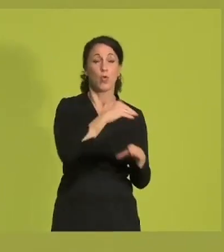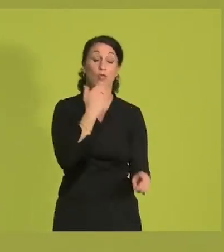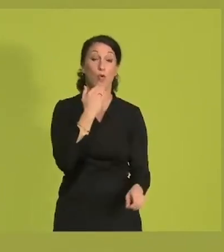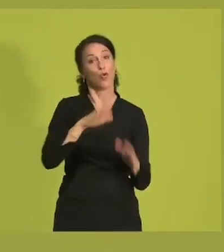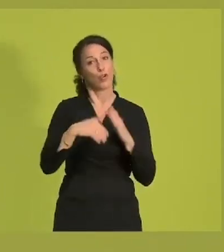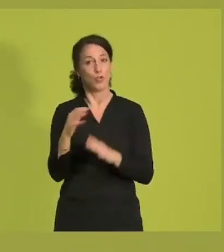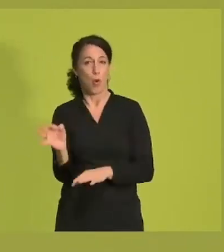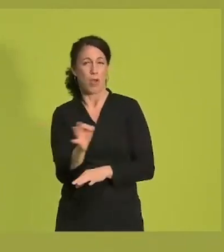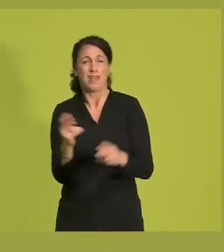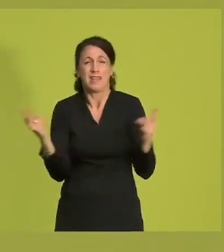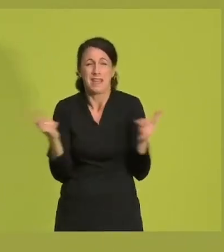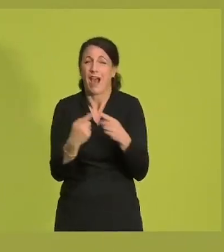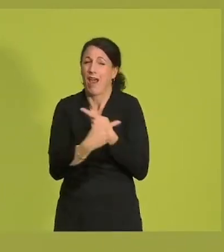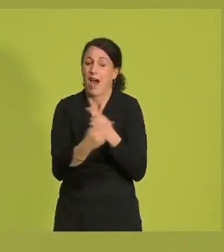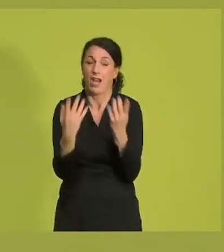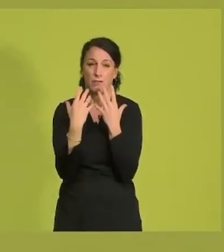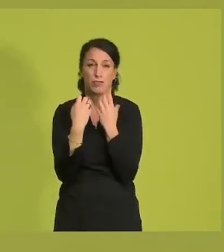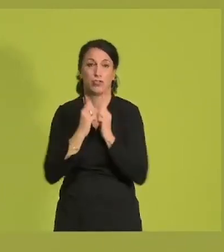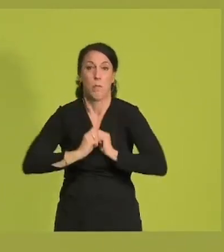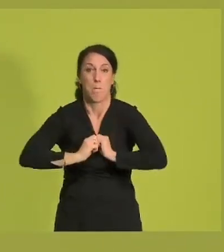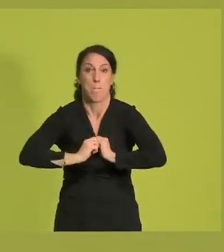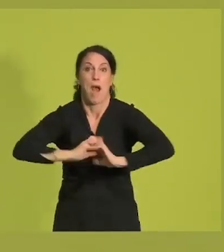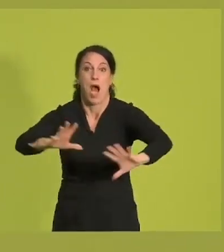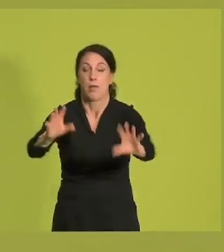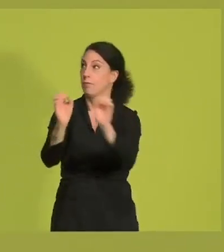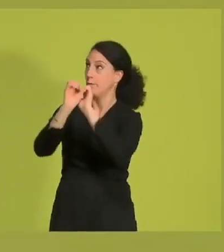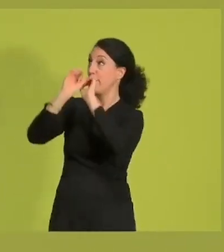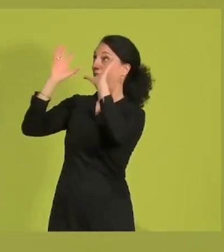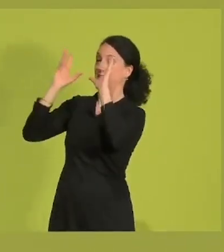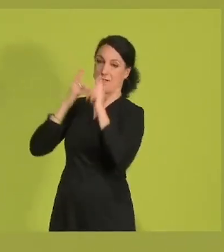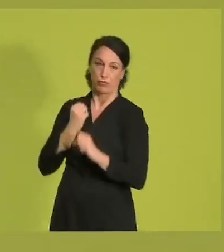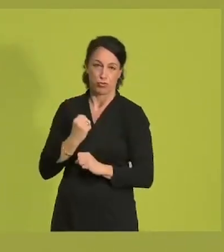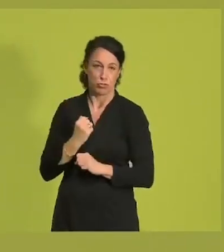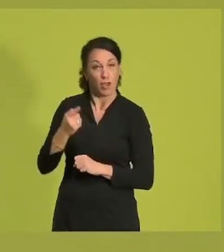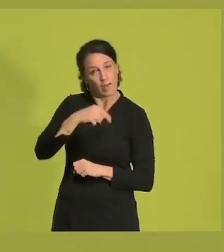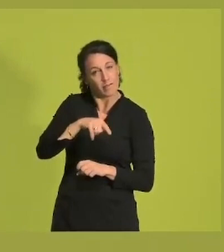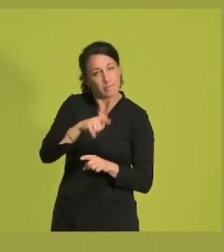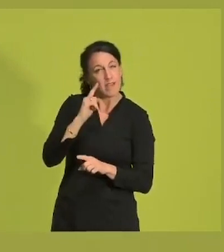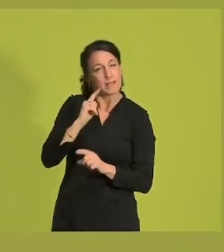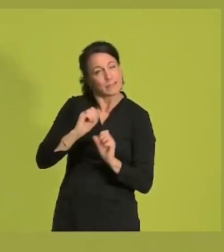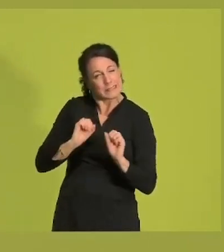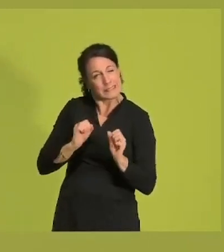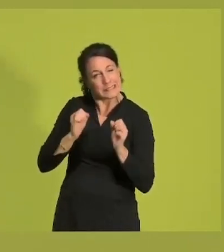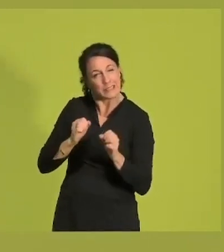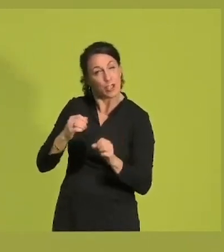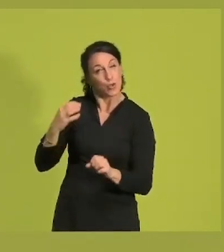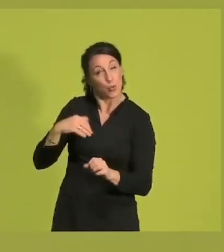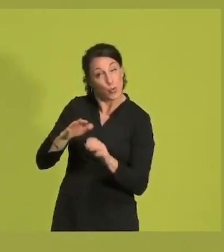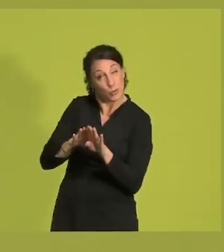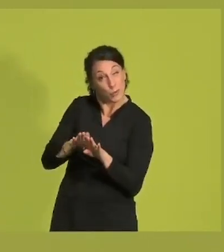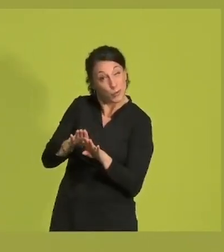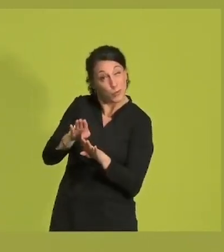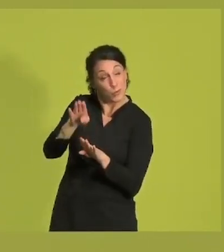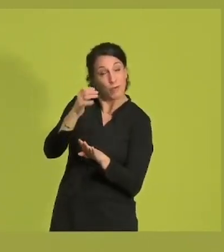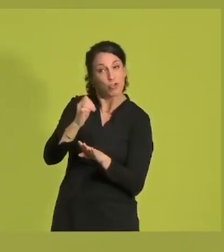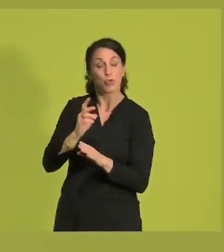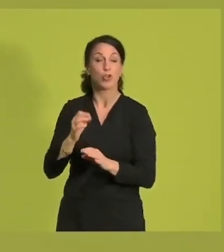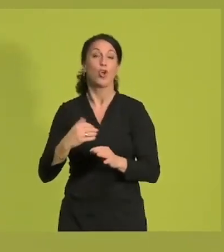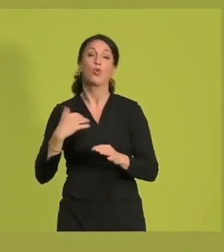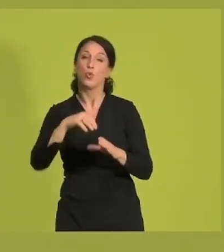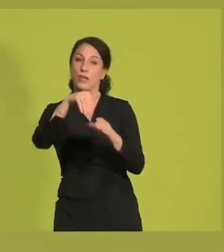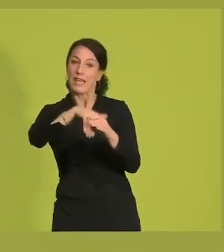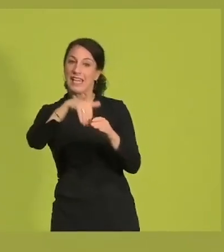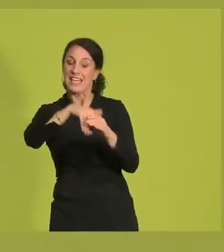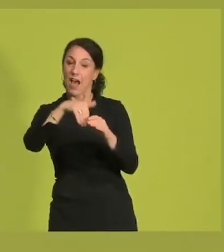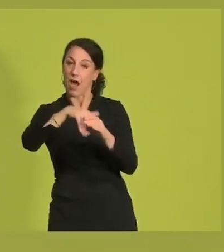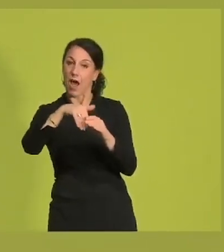dazugekommen sind. Wir alle wissen, wenn wir den grünen Aufwärtstrend fortsetzen wollen, dann darf die Begeisterung für grüne Inhalte und Politik